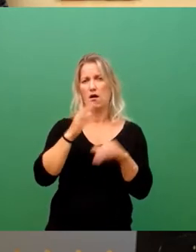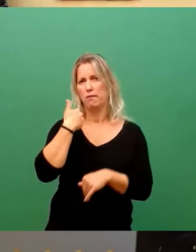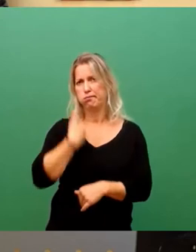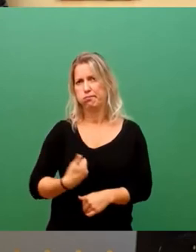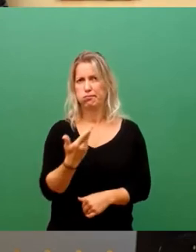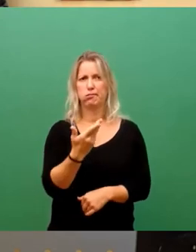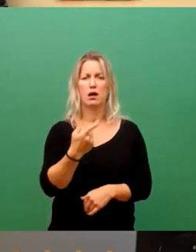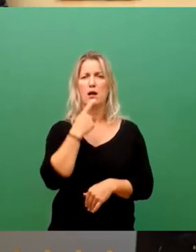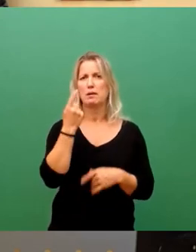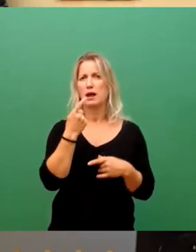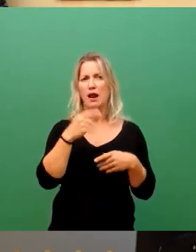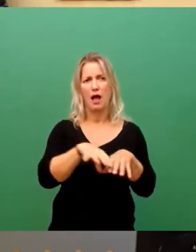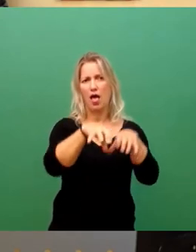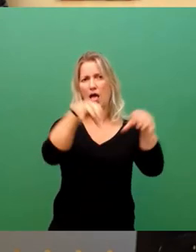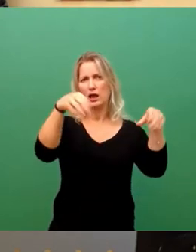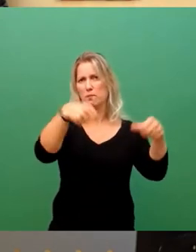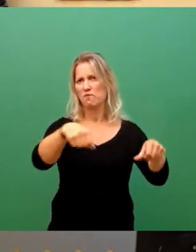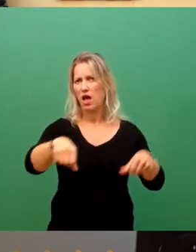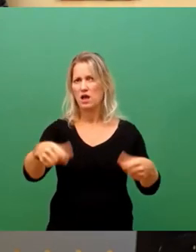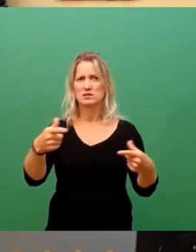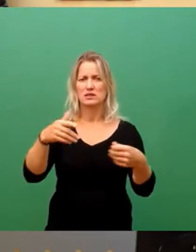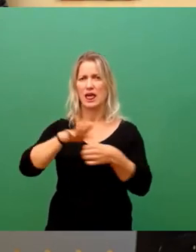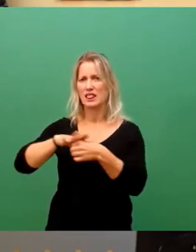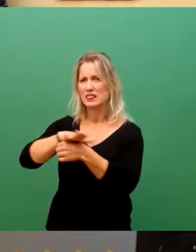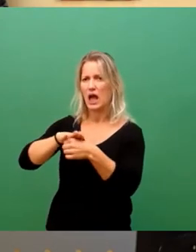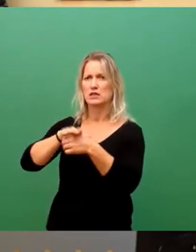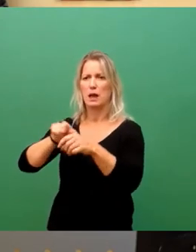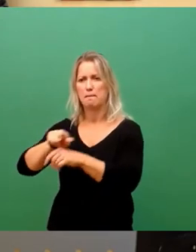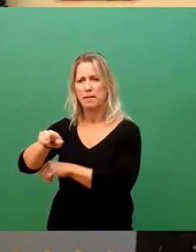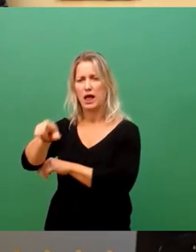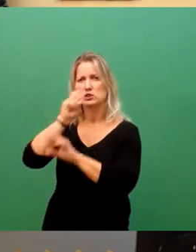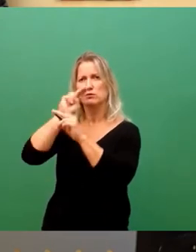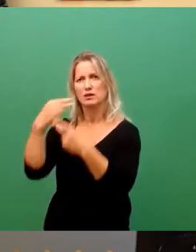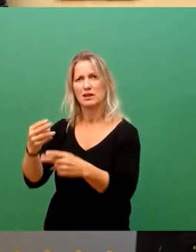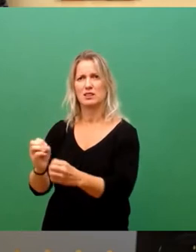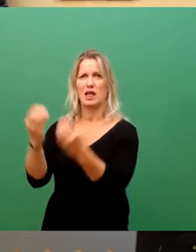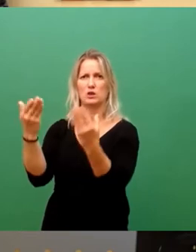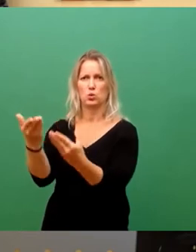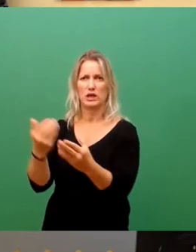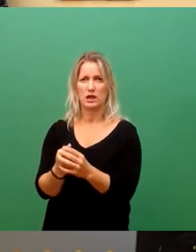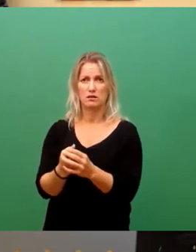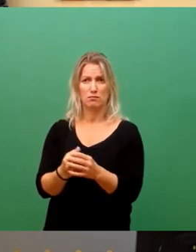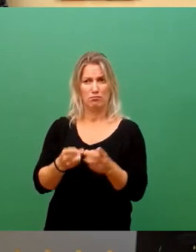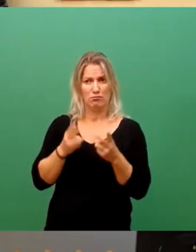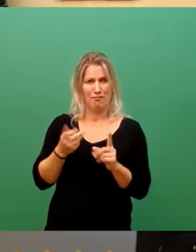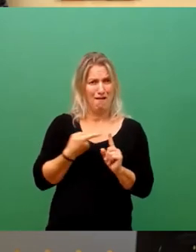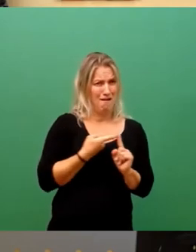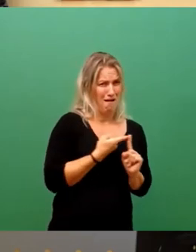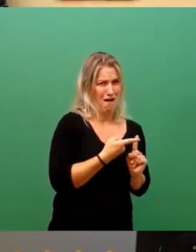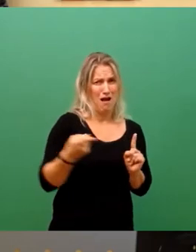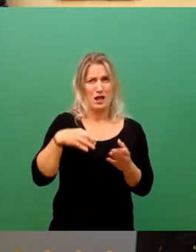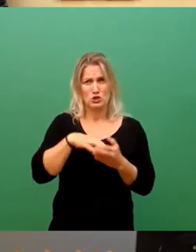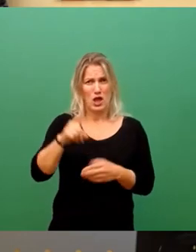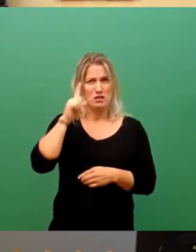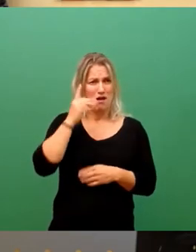Hecken gepflanzt, da werden Teiche oder Bäche renaturiert. Und wenn man das wirklich alles durch den Stadtrat bringen will,